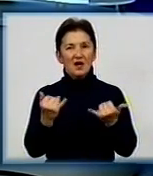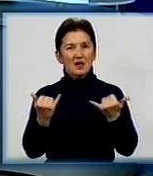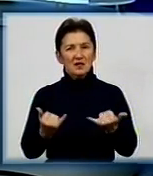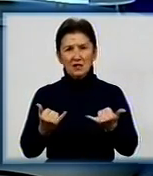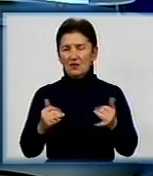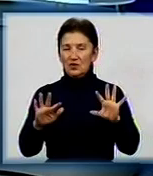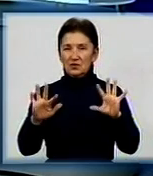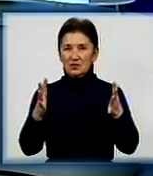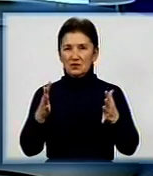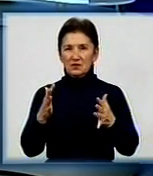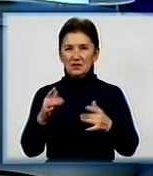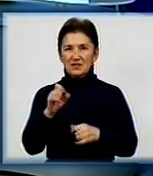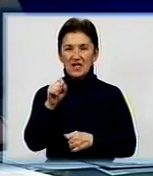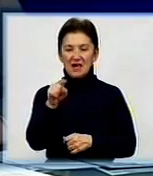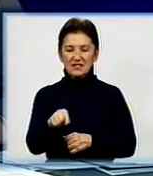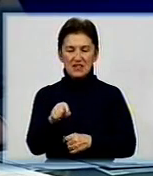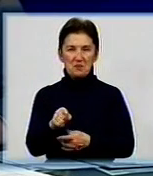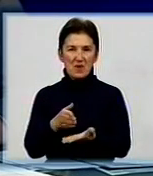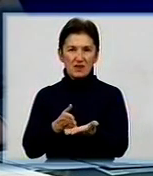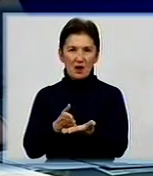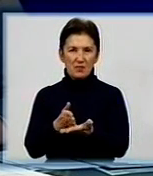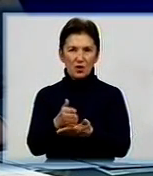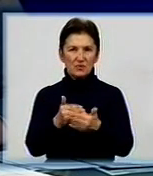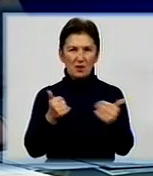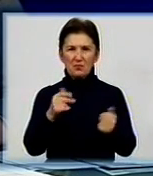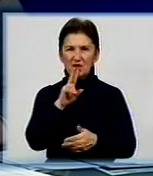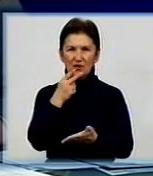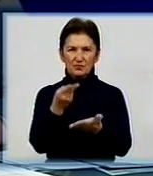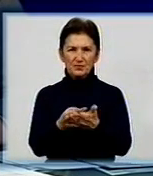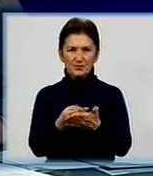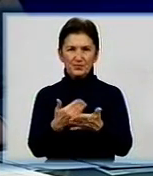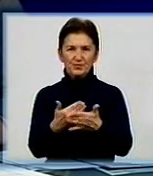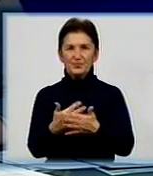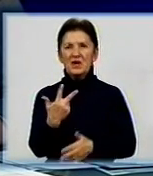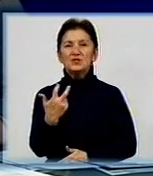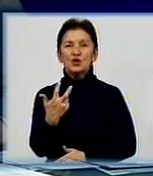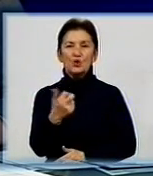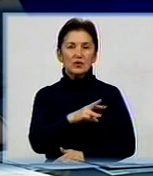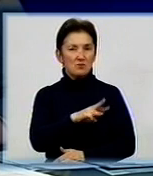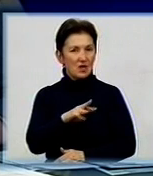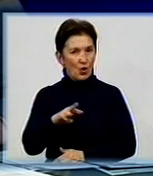момент саме за цим напрямом передбачено в бюджеті близько 300 мільйонів,